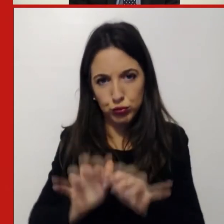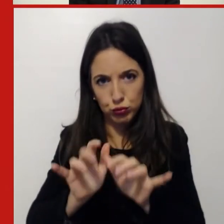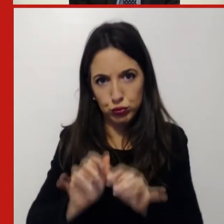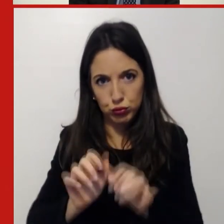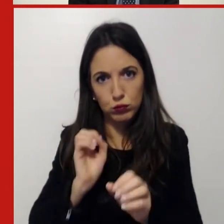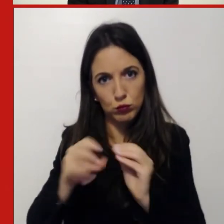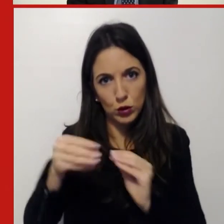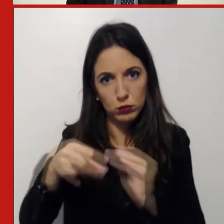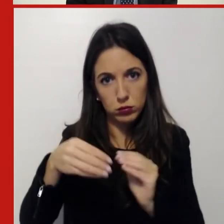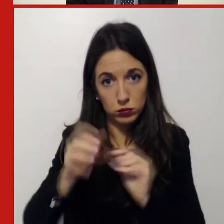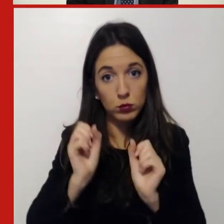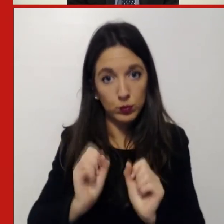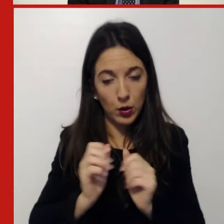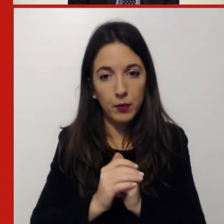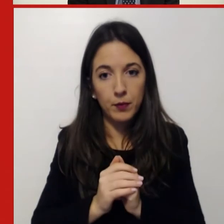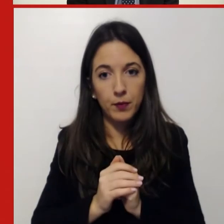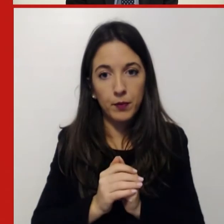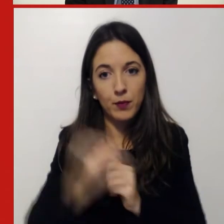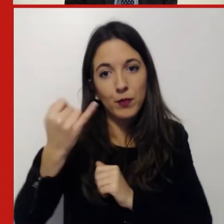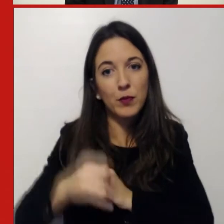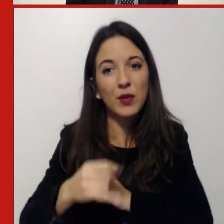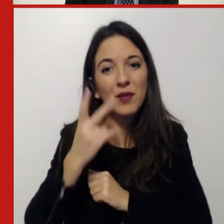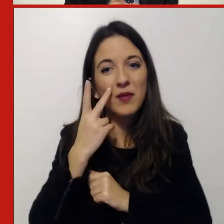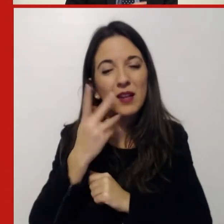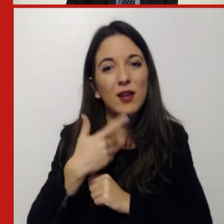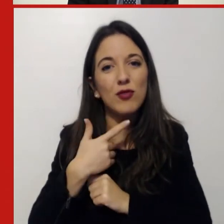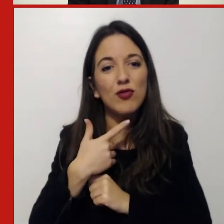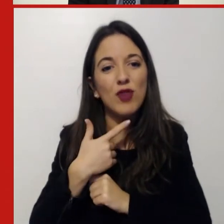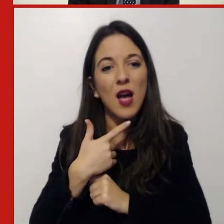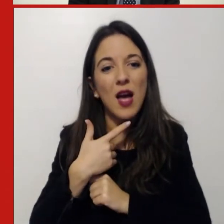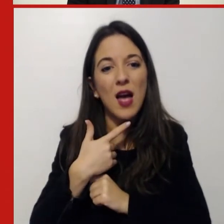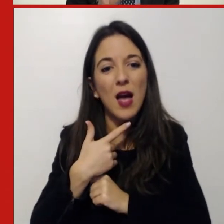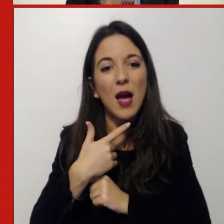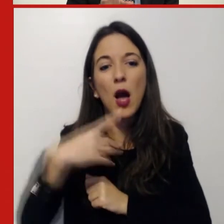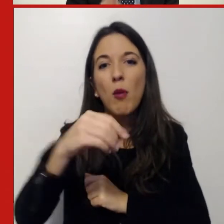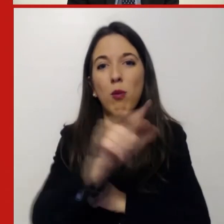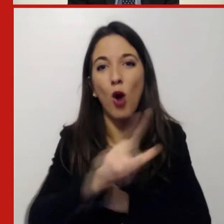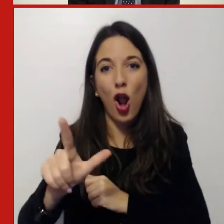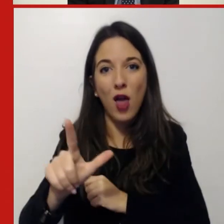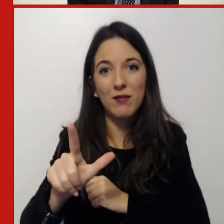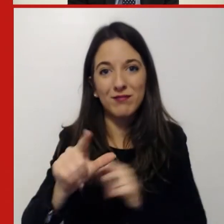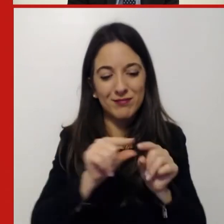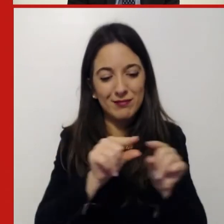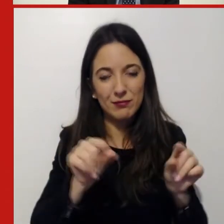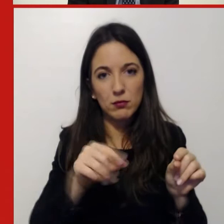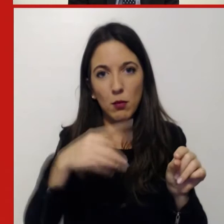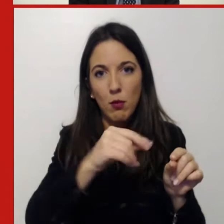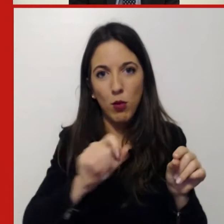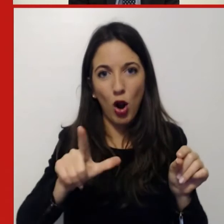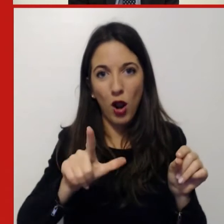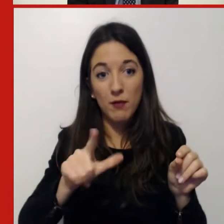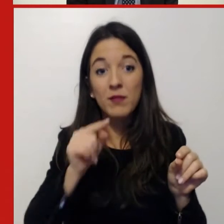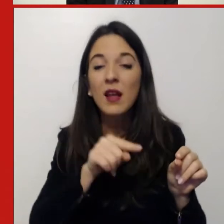seconda parte dell'incontro. In ultimo vedete già il bottone dei poll, a differenza del solito i poll sono già direttamente inclusi nella